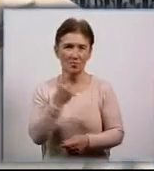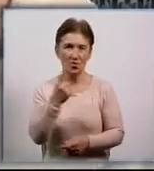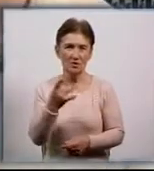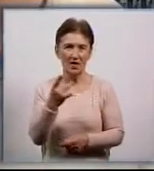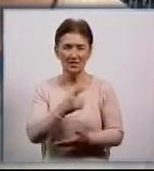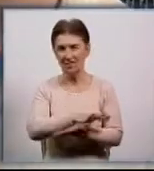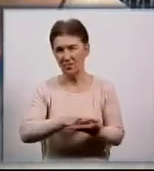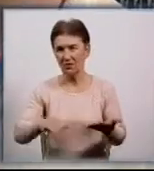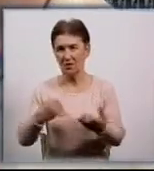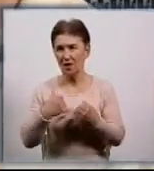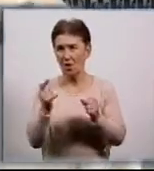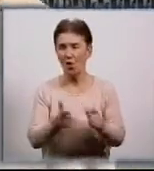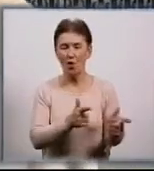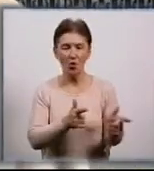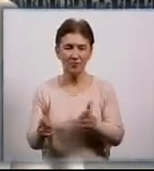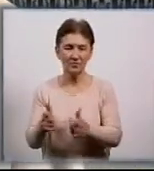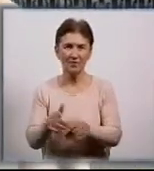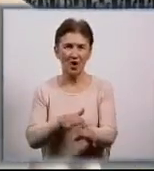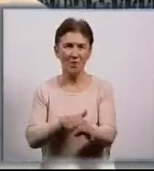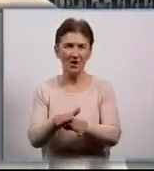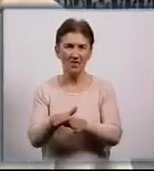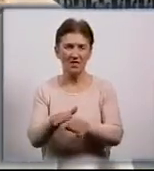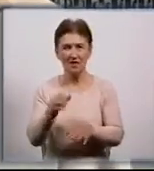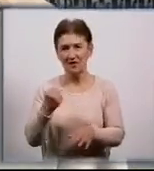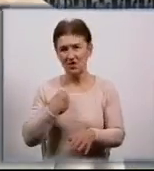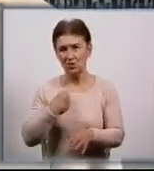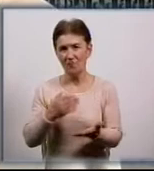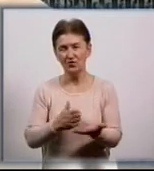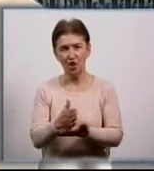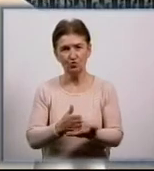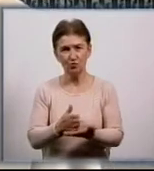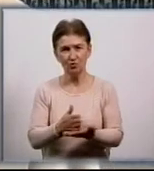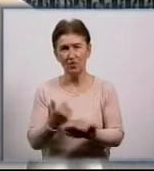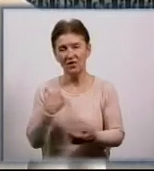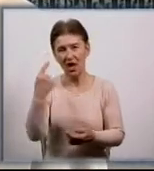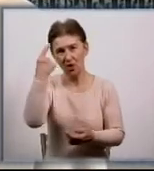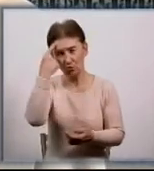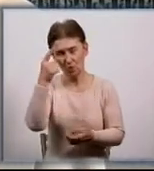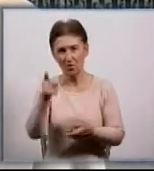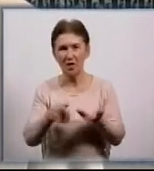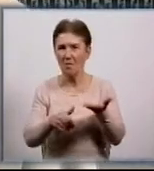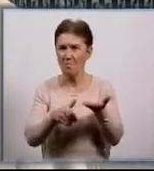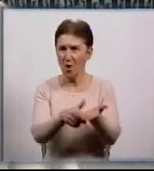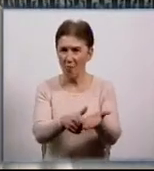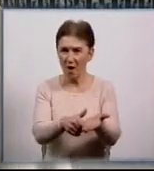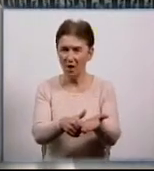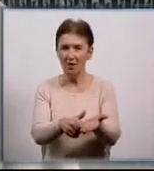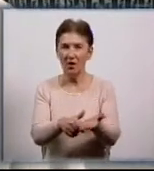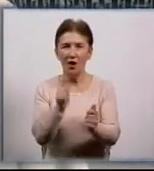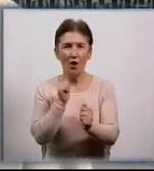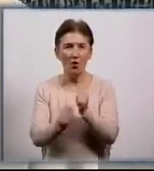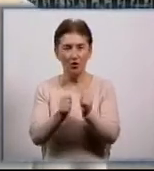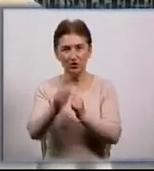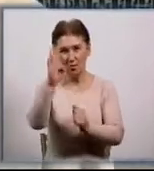готовий до проходження військової служби, я думаю, що військова служба допоможе кожному